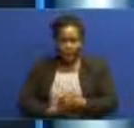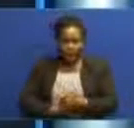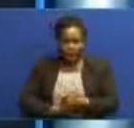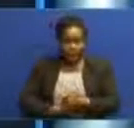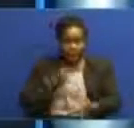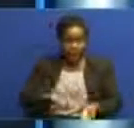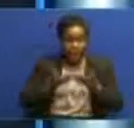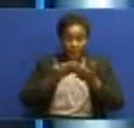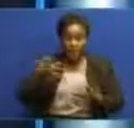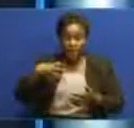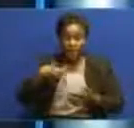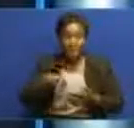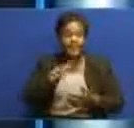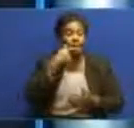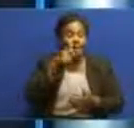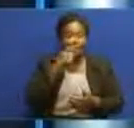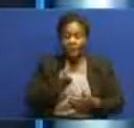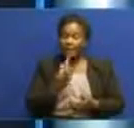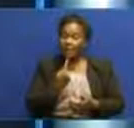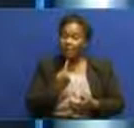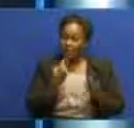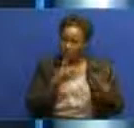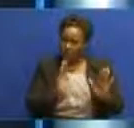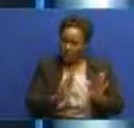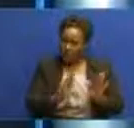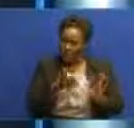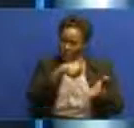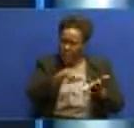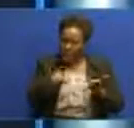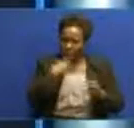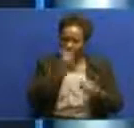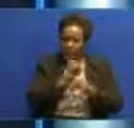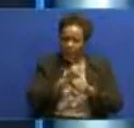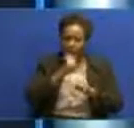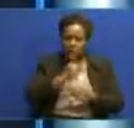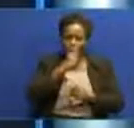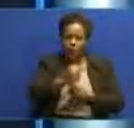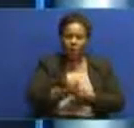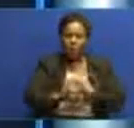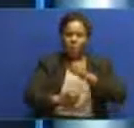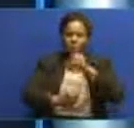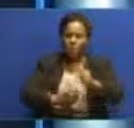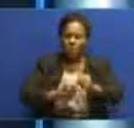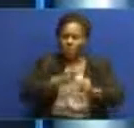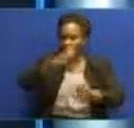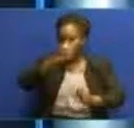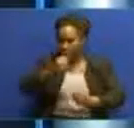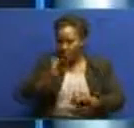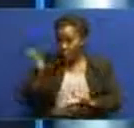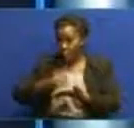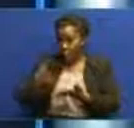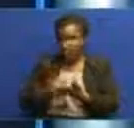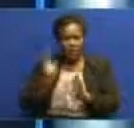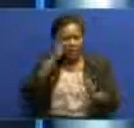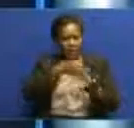atikandege amebainisha kuwa malipo ya wananchi hawa ya takuenda awamu kwa awamu mwaleshi wa TBC ya mefika eneo la ujenzi na kuanda